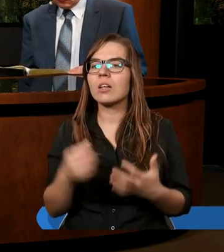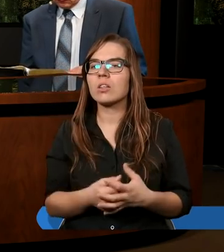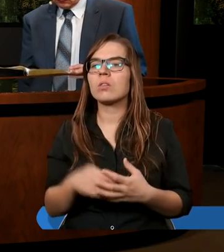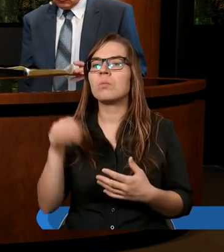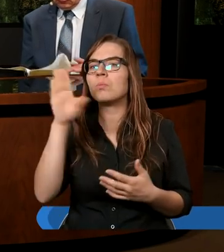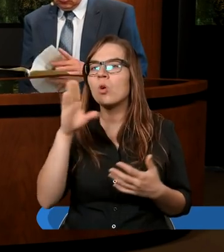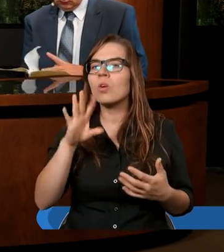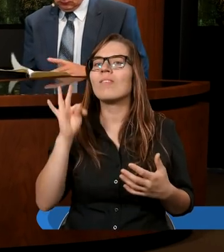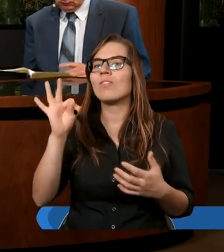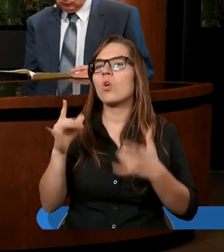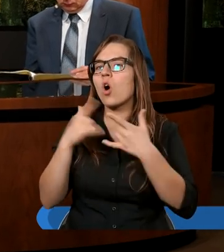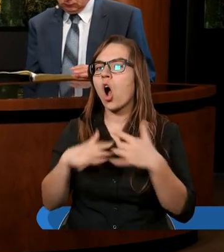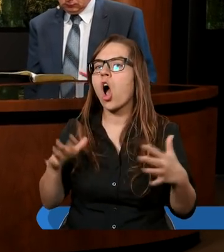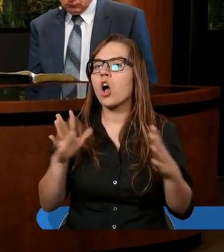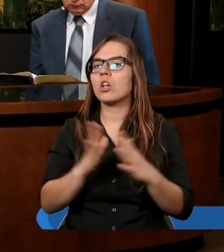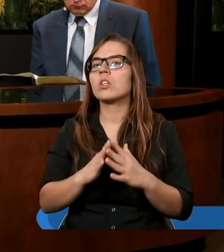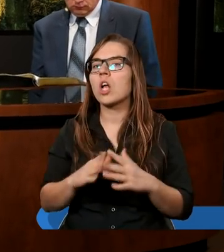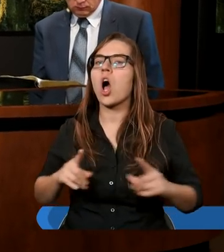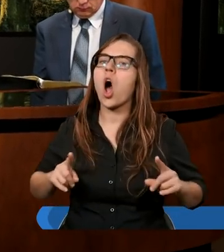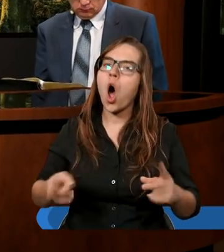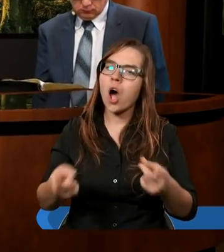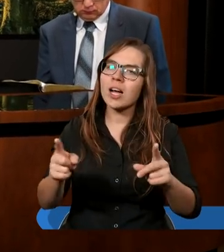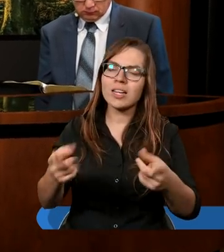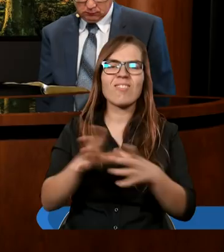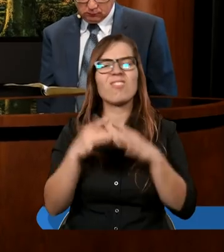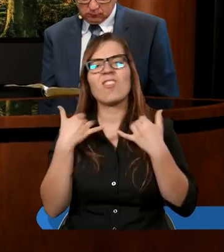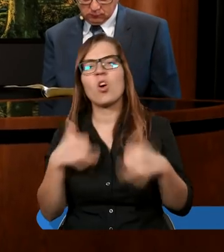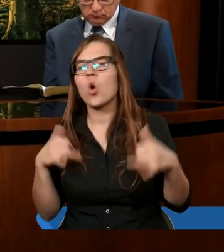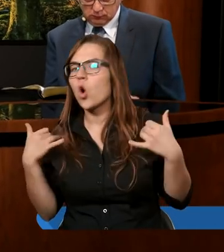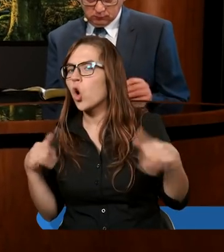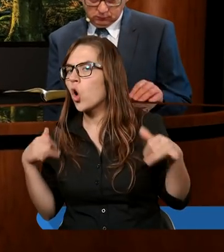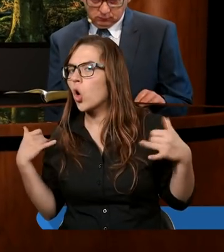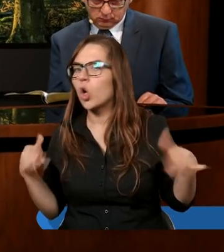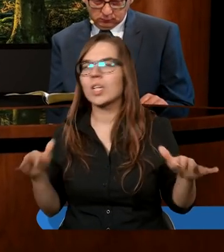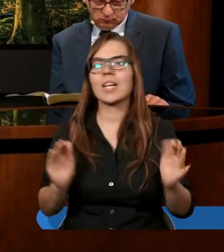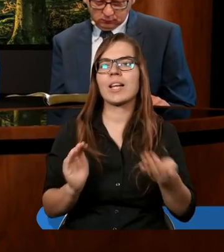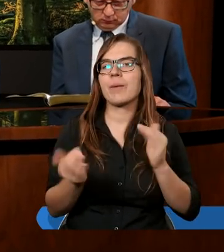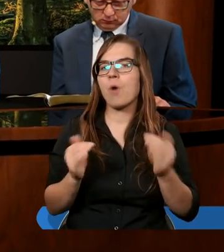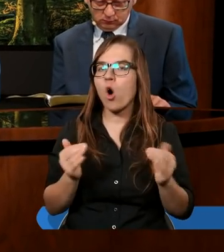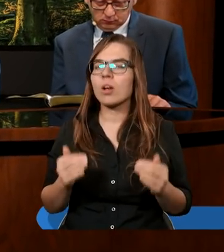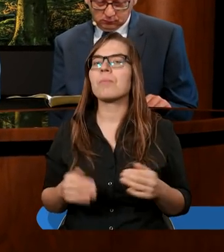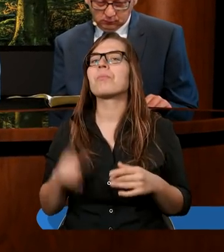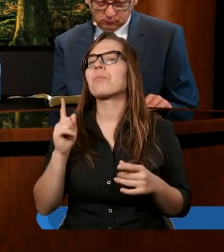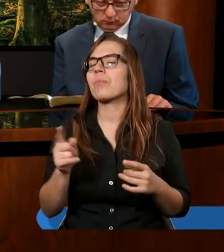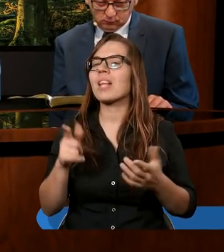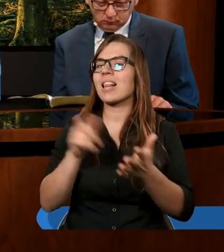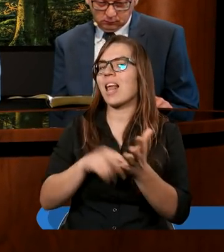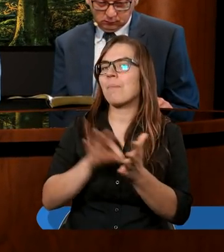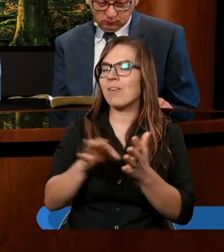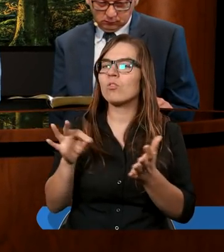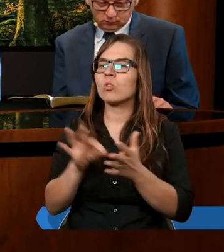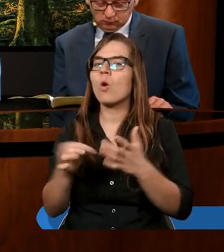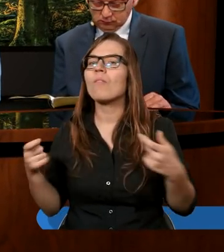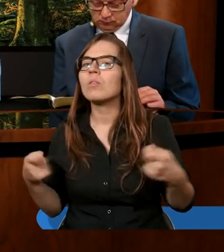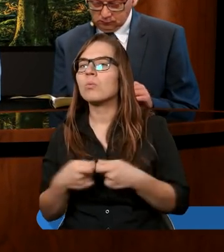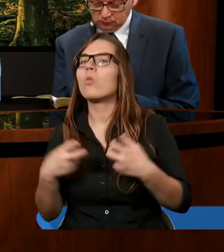Bóg swój Kościół organizował w różny sposób, natomiast na pewno wspólną